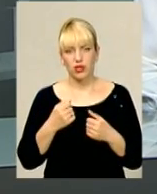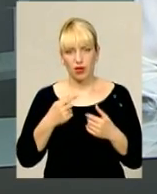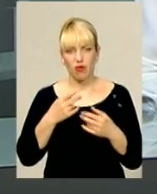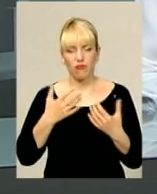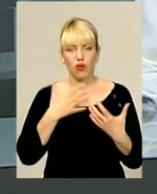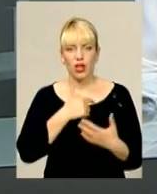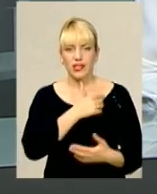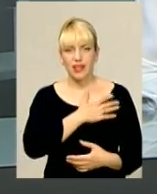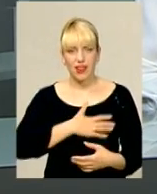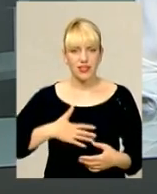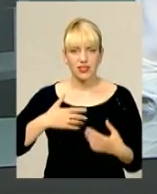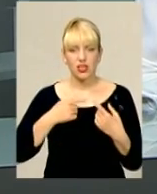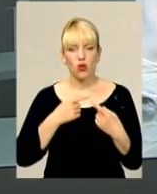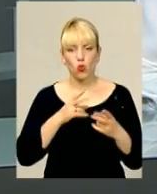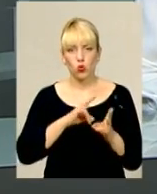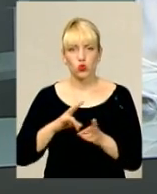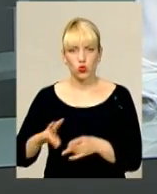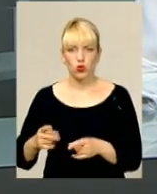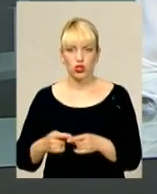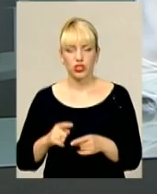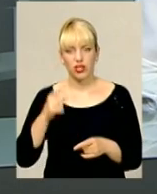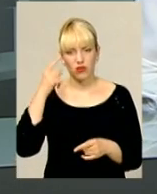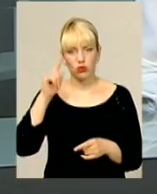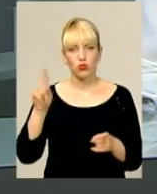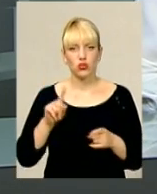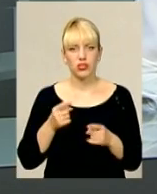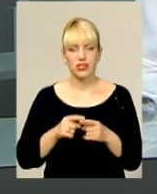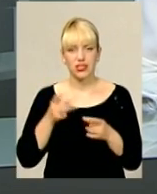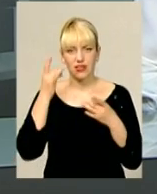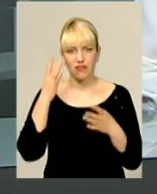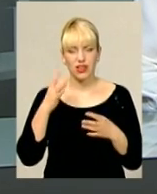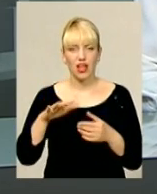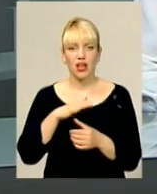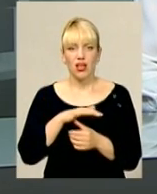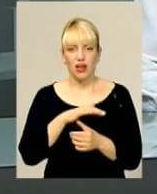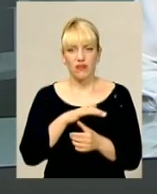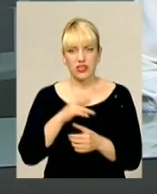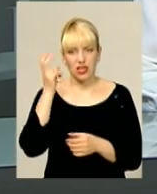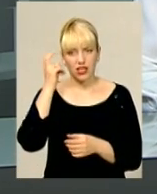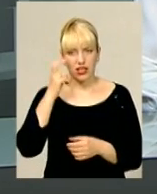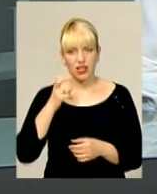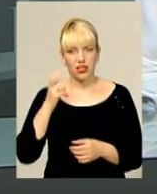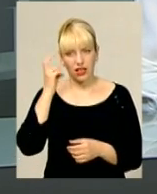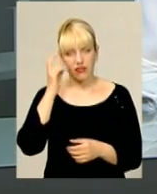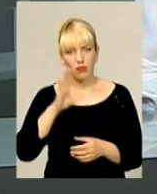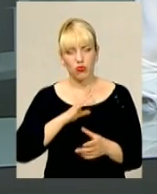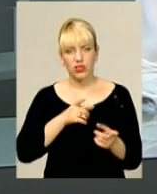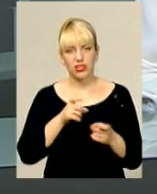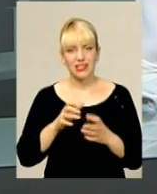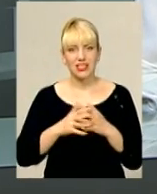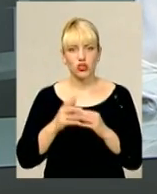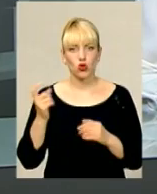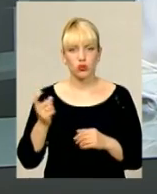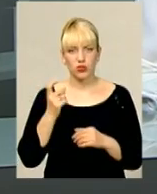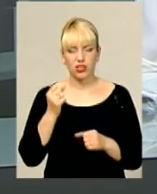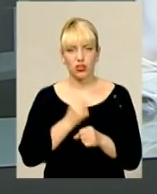ушпитали до районної лікарні. Відомо, що вертоліт належить цивільній авіації Києва і був задіяний в сільськогосподарських роботах поблизу села